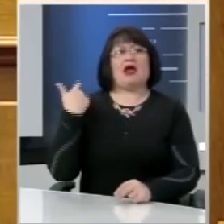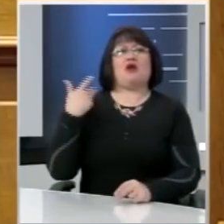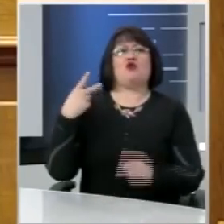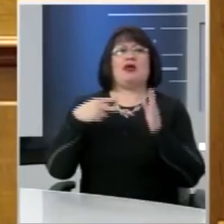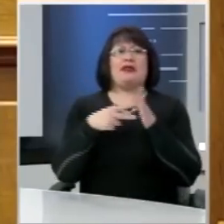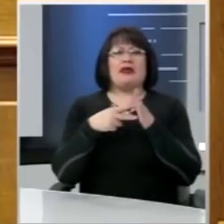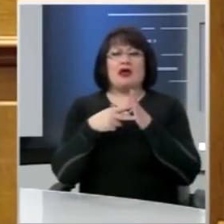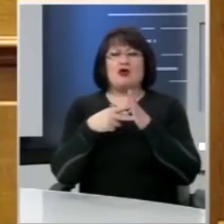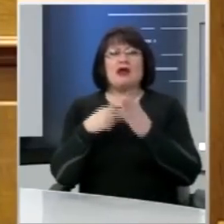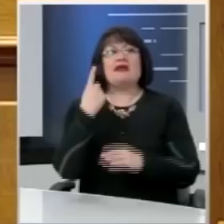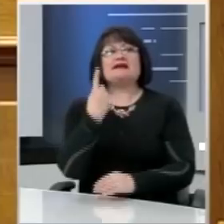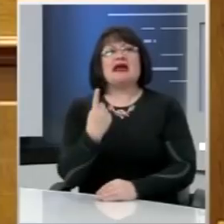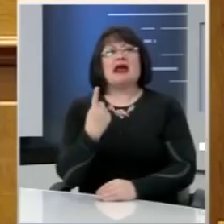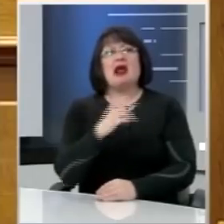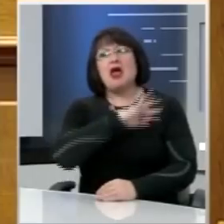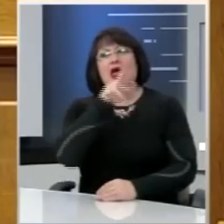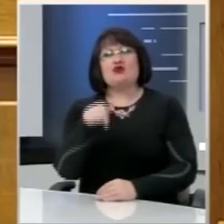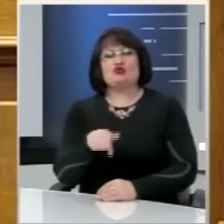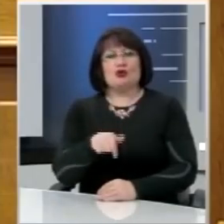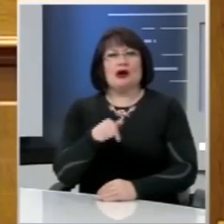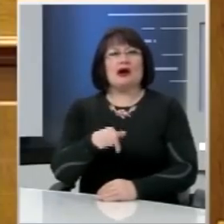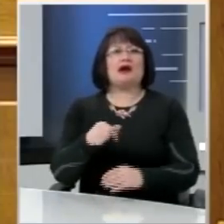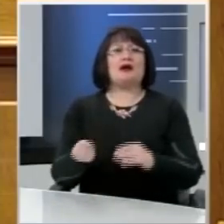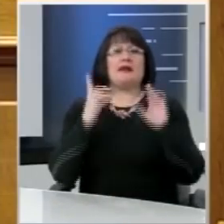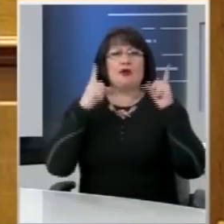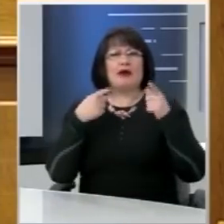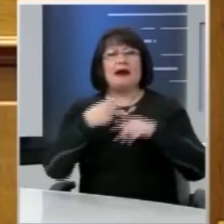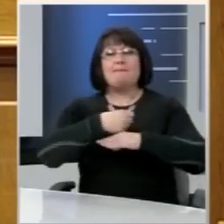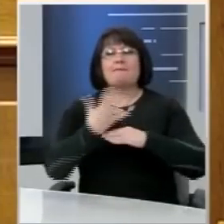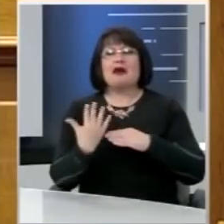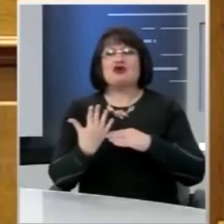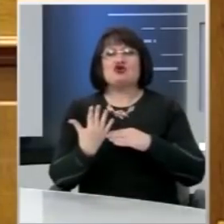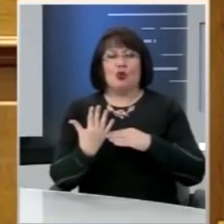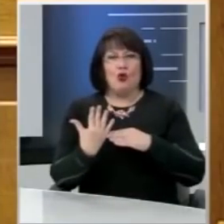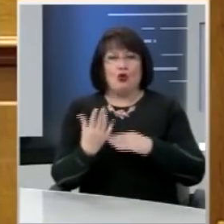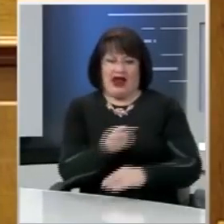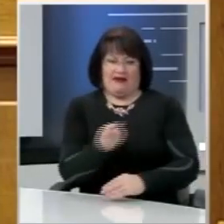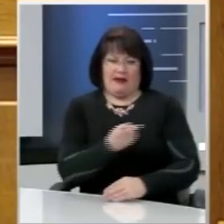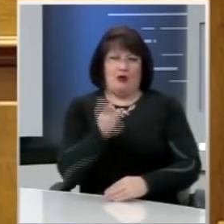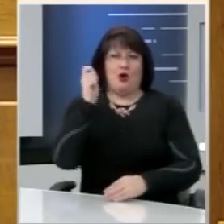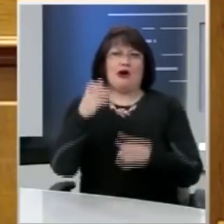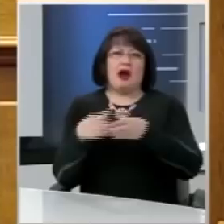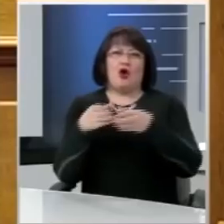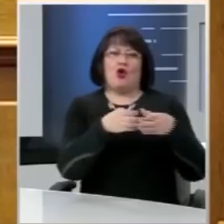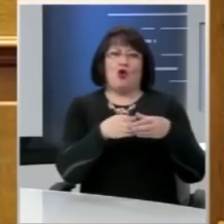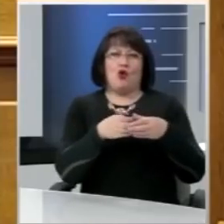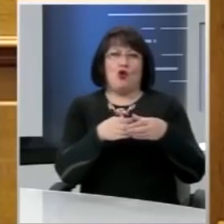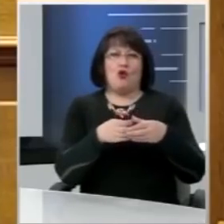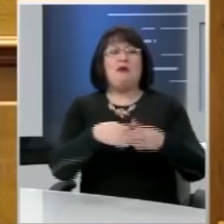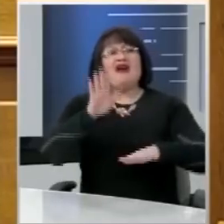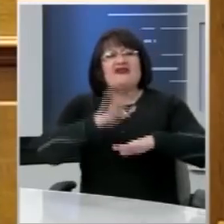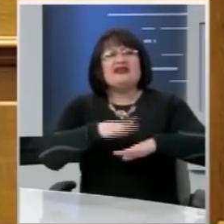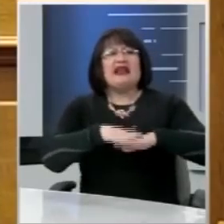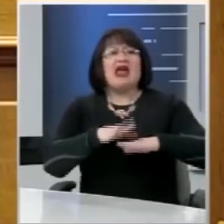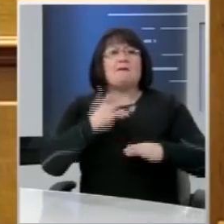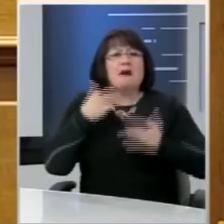2001 η Νέα Δημοκρατία και το Πασόκ, ο πάλεποτεδικοματισμός που έχει και την πρώτη ευθύνη για